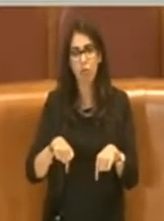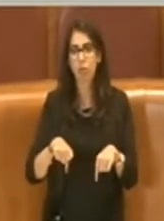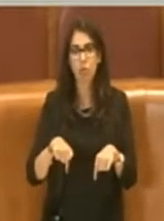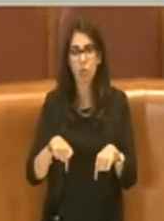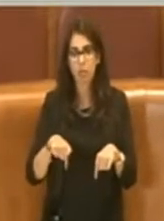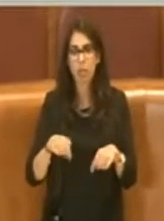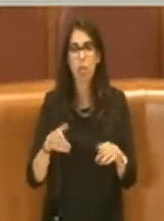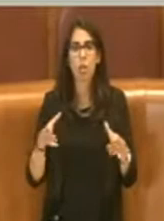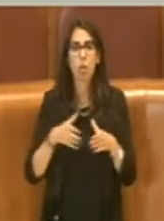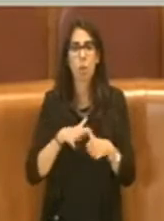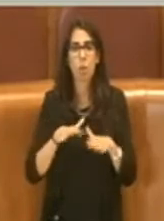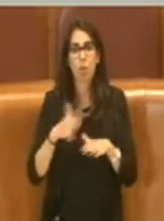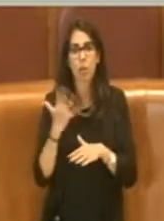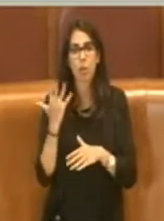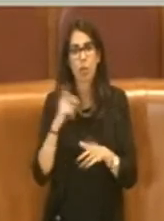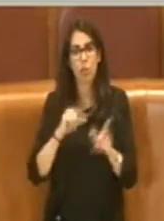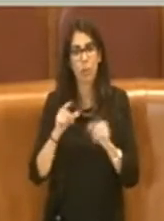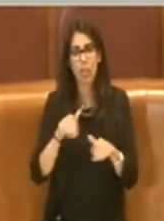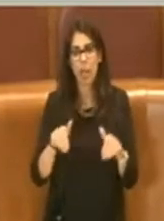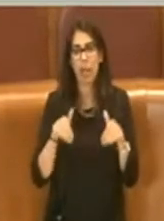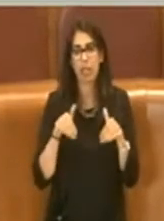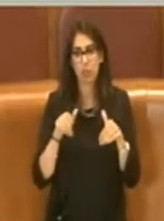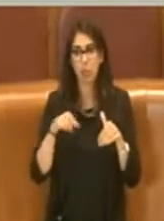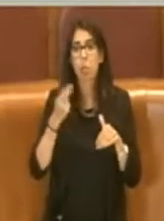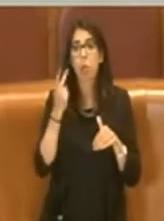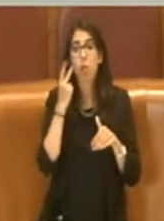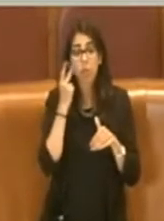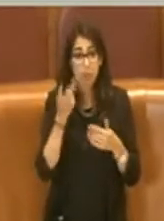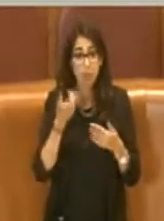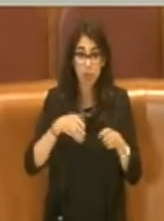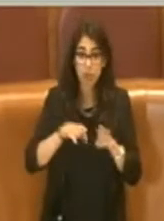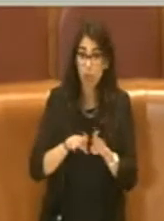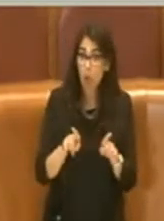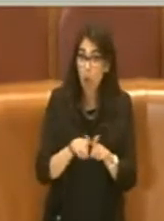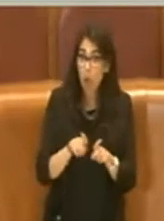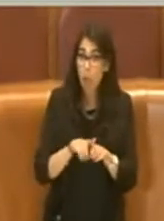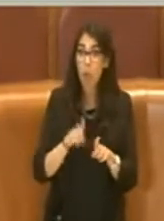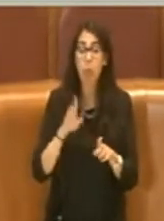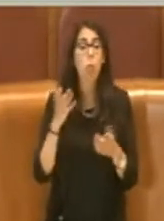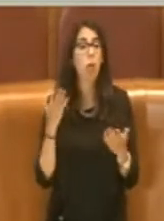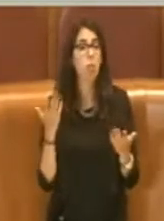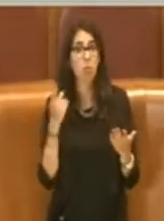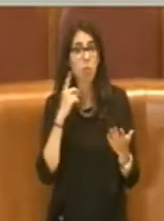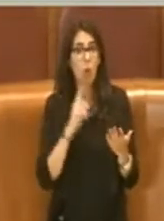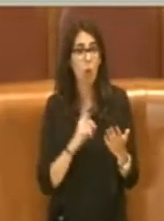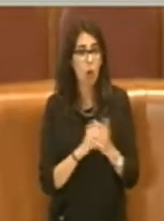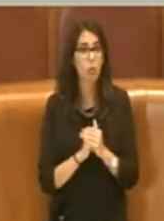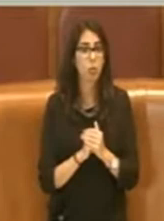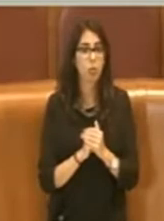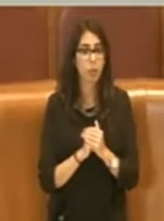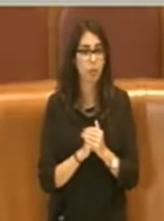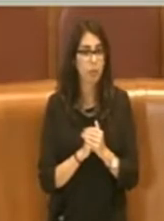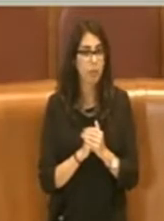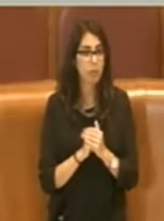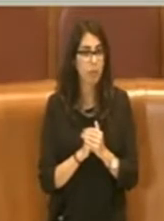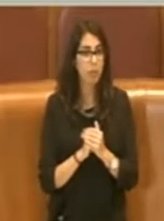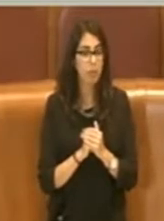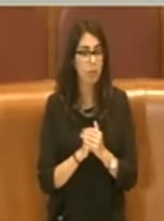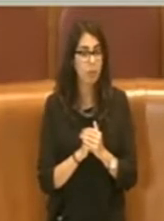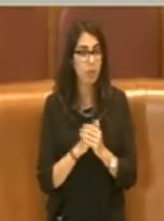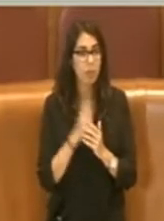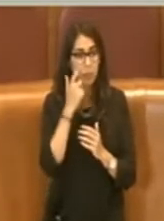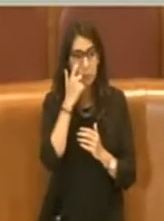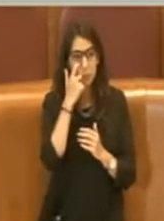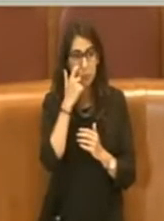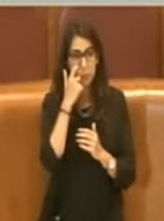del Movimento 5 Stelle, vediamo se poi chiuderà comunque nonostante putiamo contrario a questa mozione. In seconda battuta e